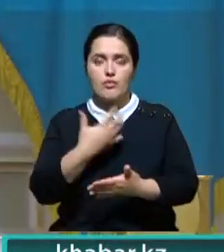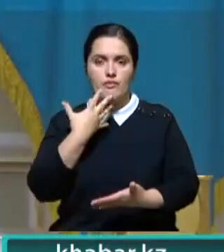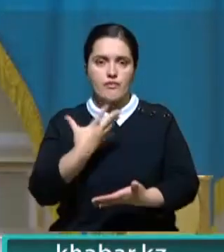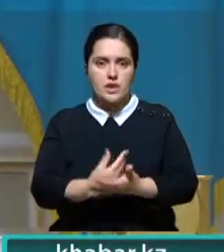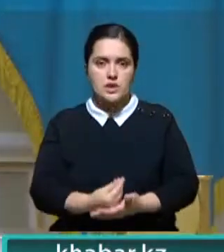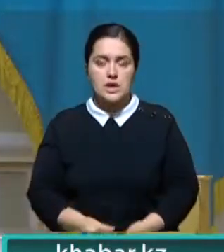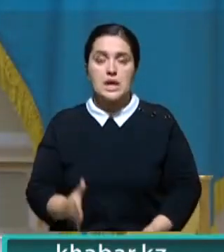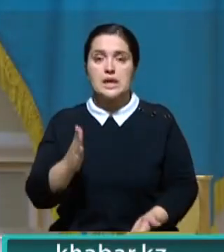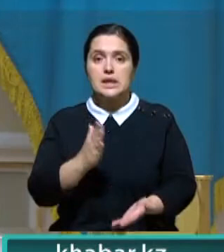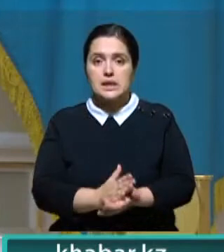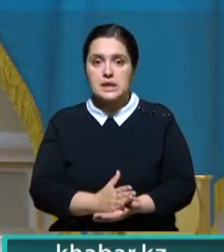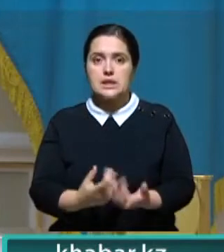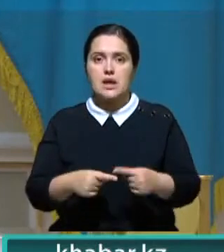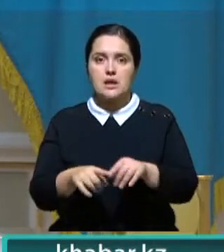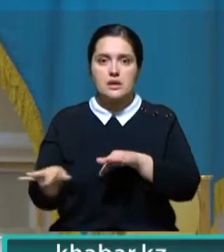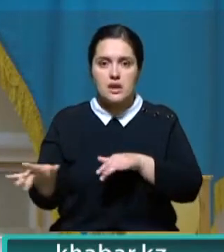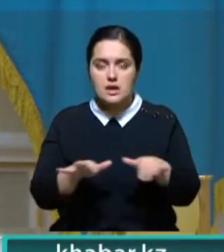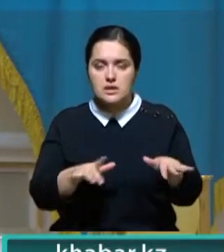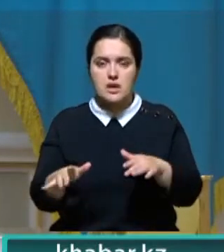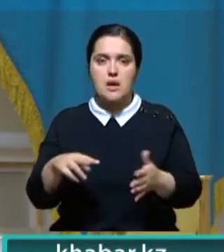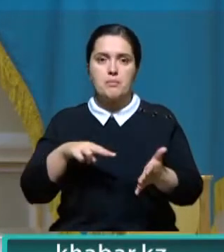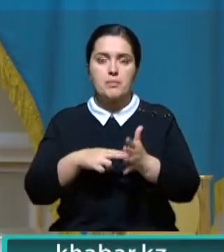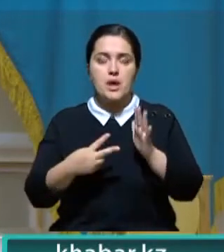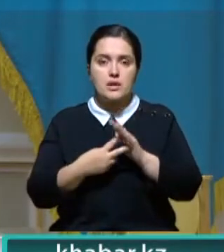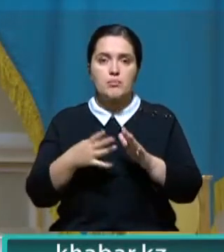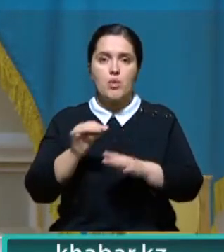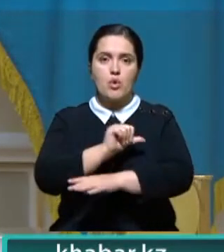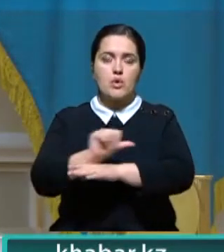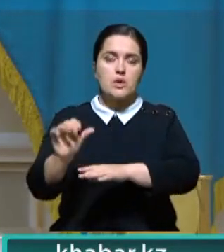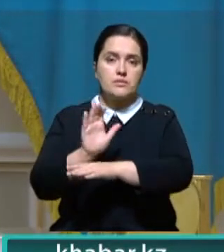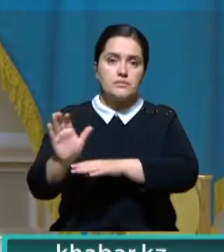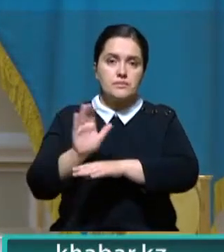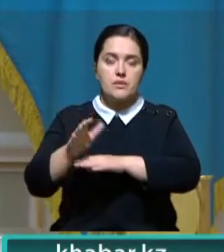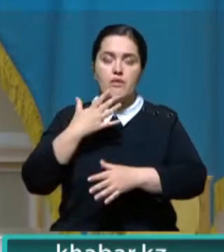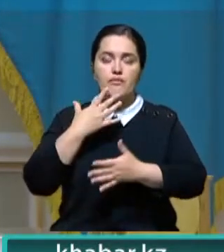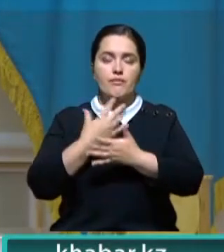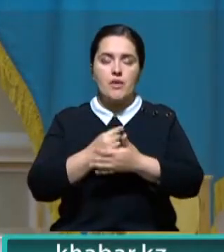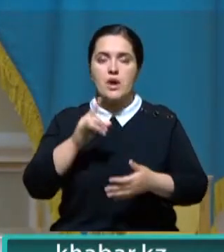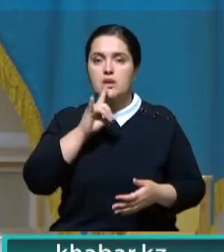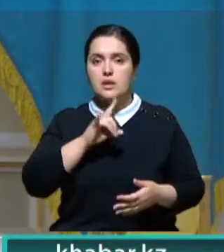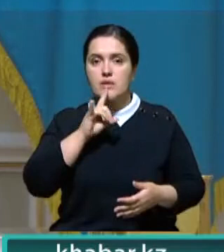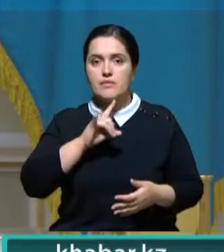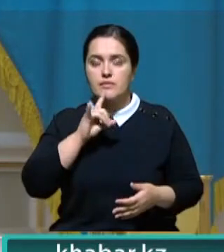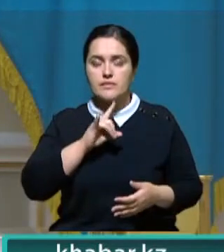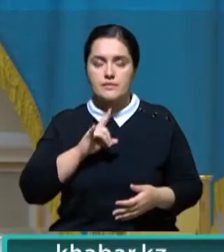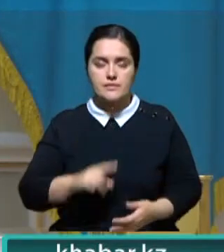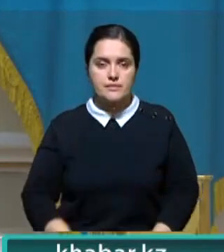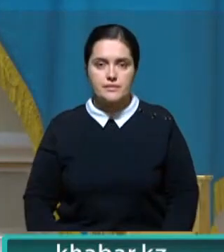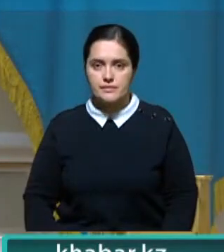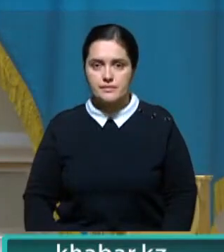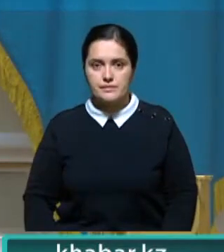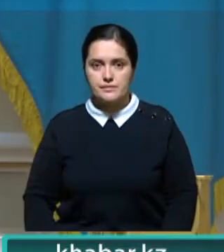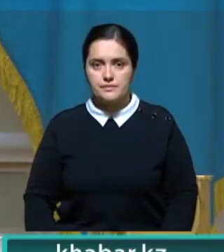Существуют организованные и налаженные годами схемы по вывозу отечественных нефтепродуктов в близлежащие государства.